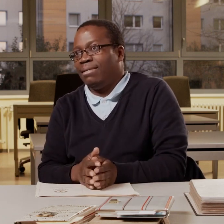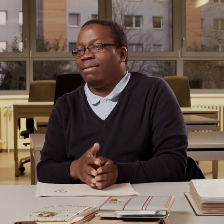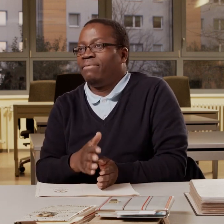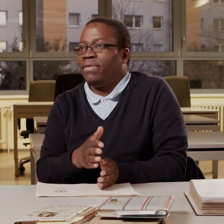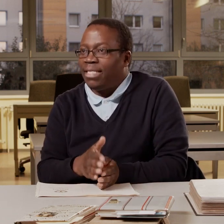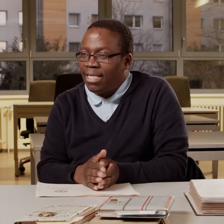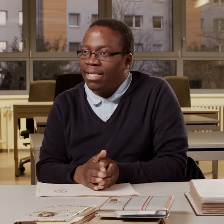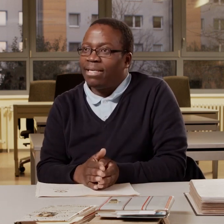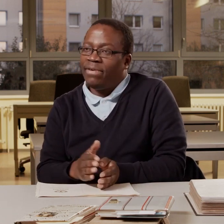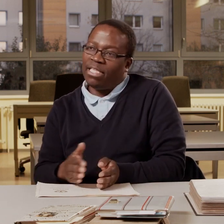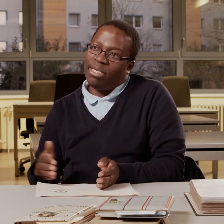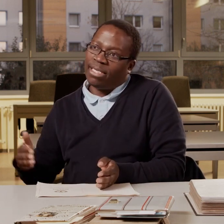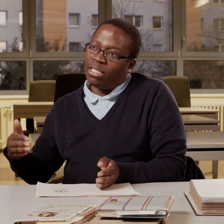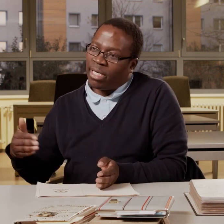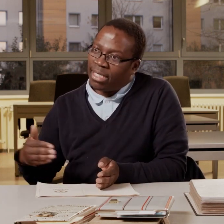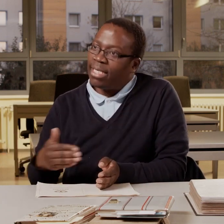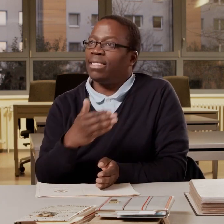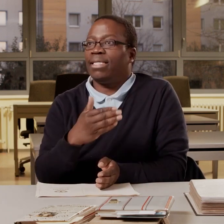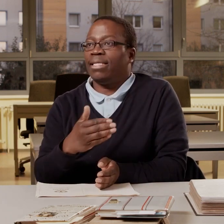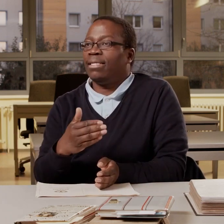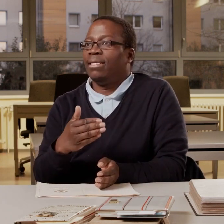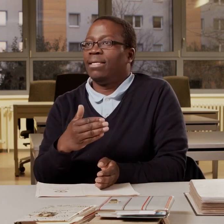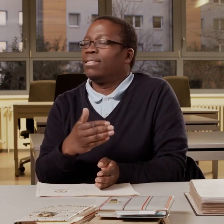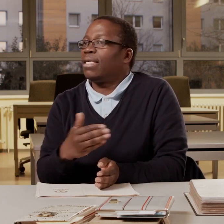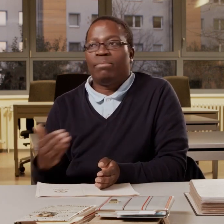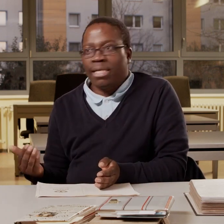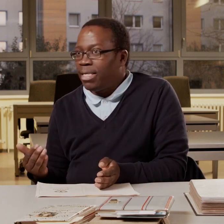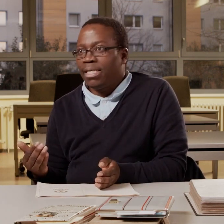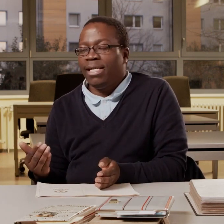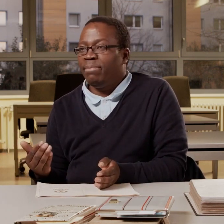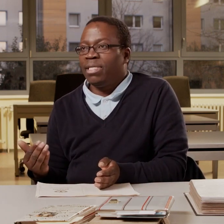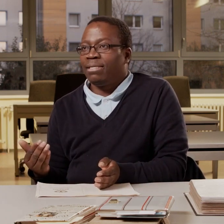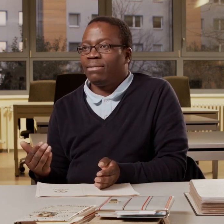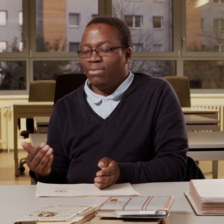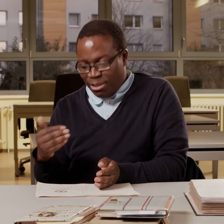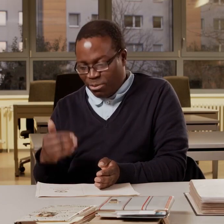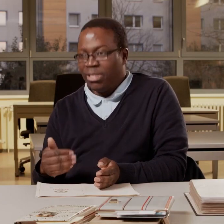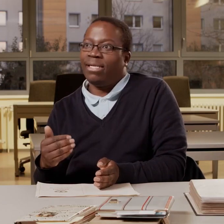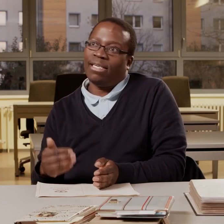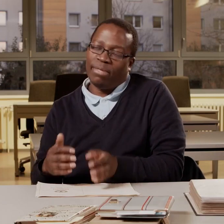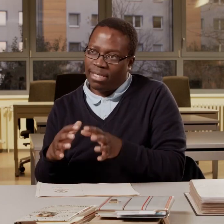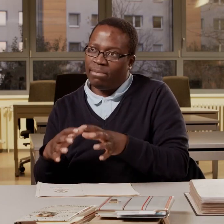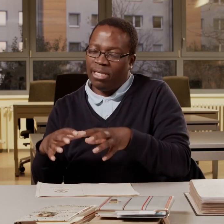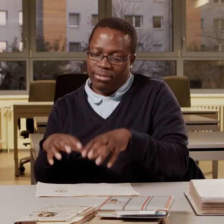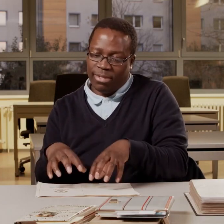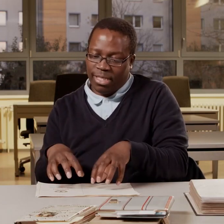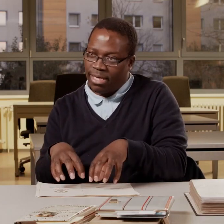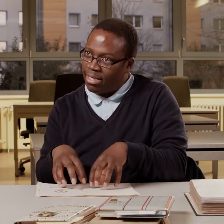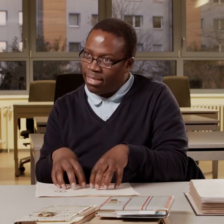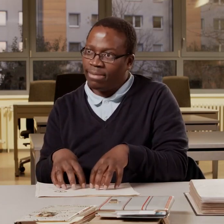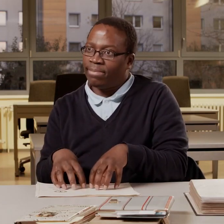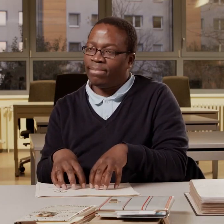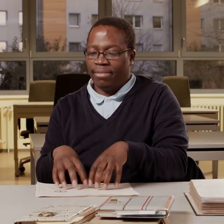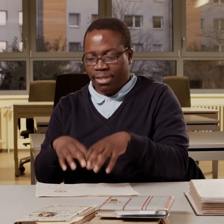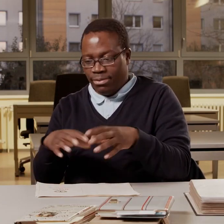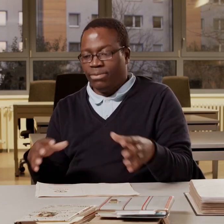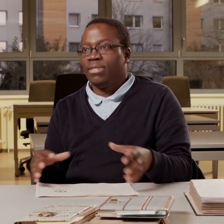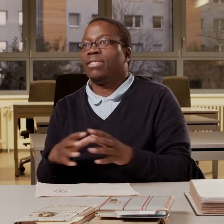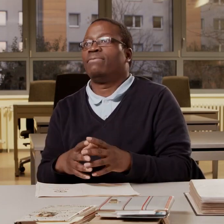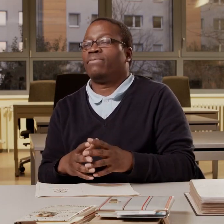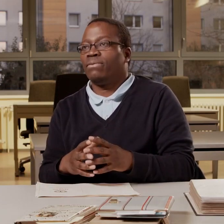das verschenke, wenn ich mich als Passant sehe, dann habe ich gar nicht gelebt. Und ich möchte leben, deshalb gehöre ich hierher.